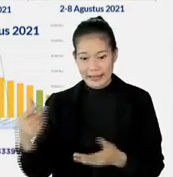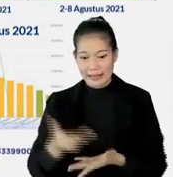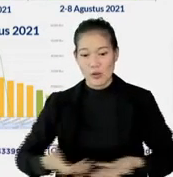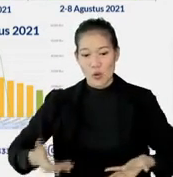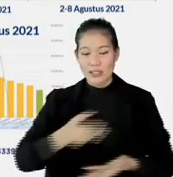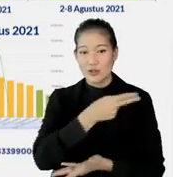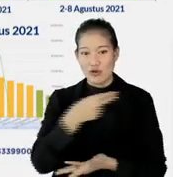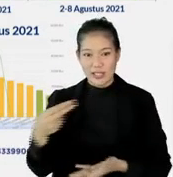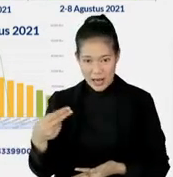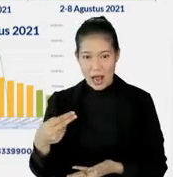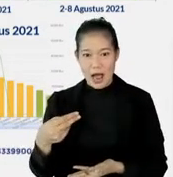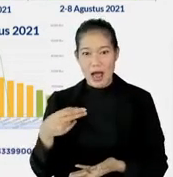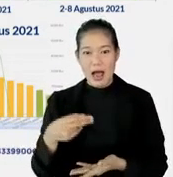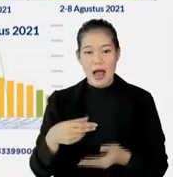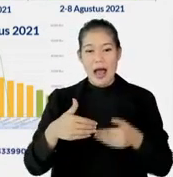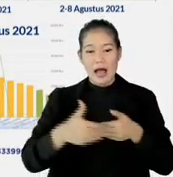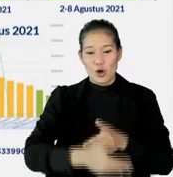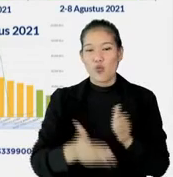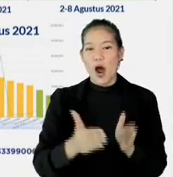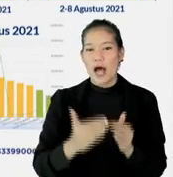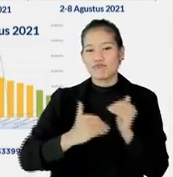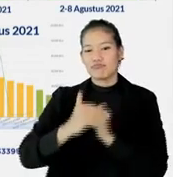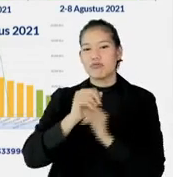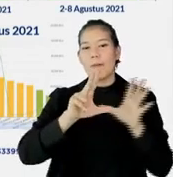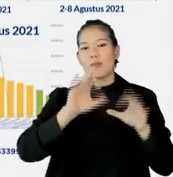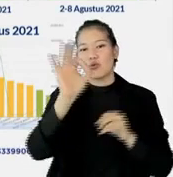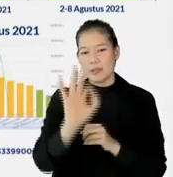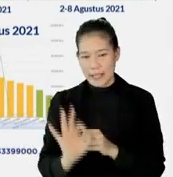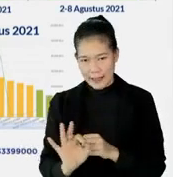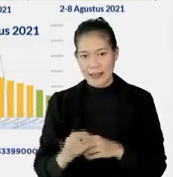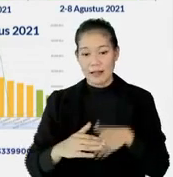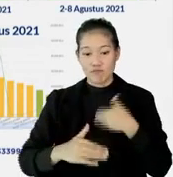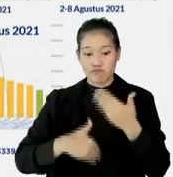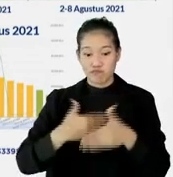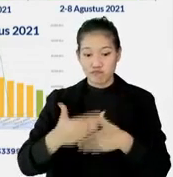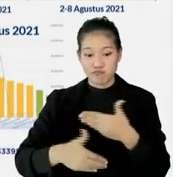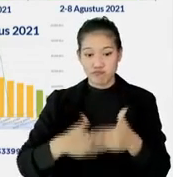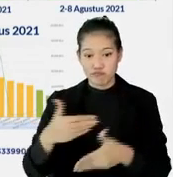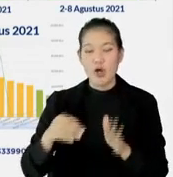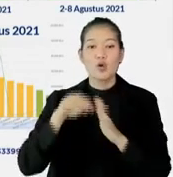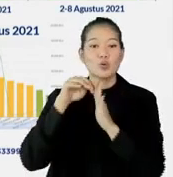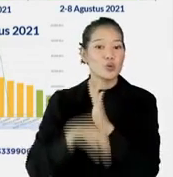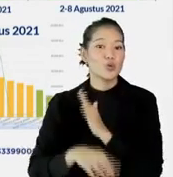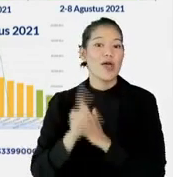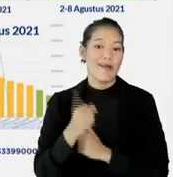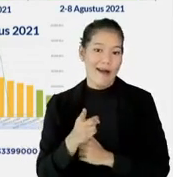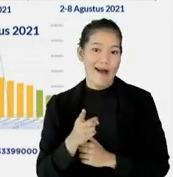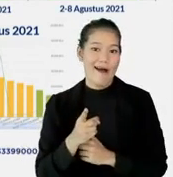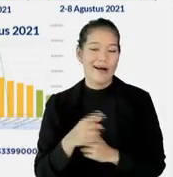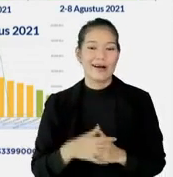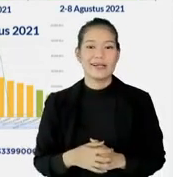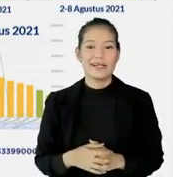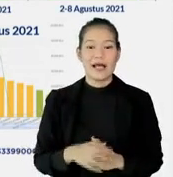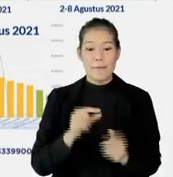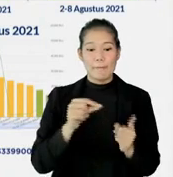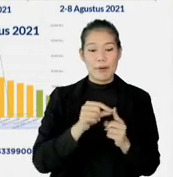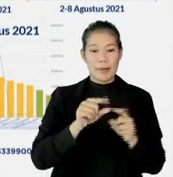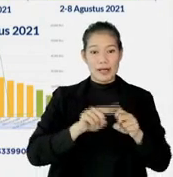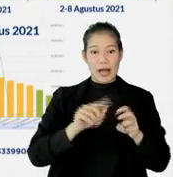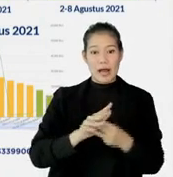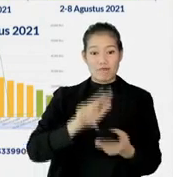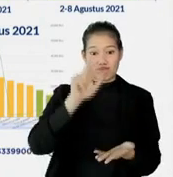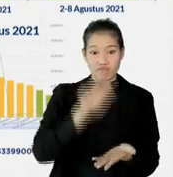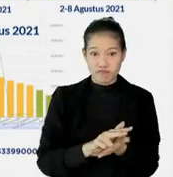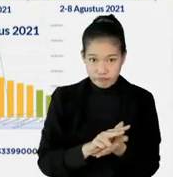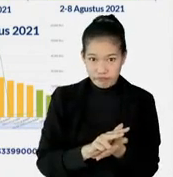di Indonesia, ini bornya di atas 80 persen. Kemudian seiring dengan waktu, ini berkurang. Dengan adanya penetapan PPKM